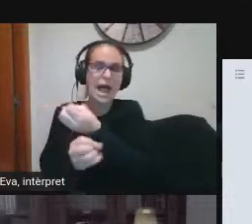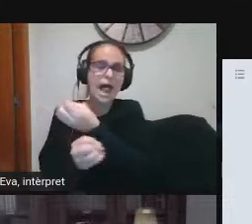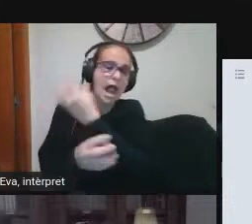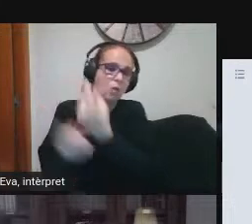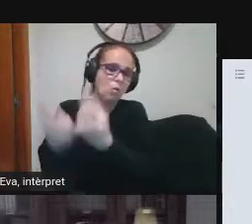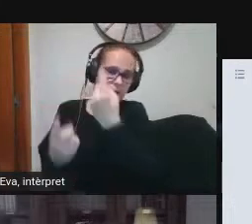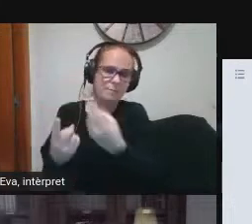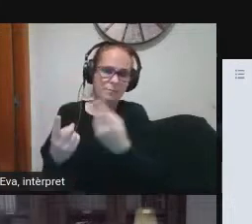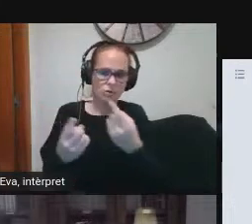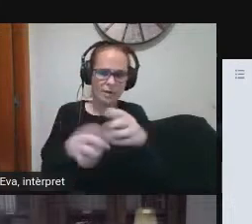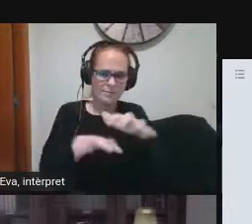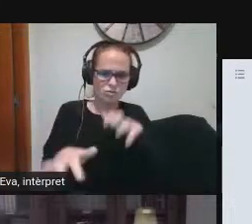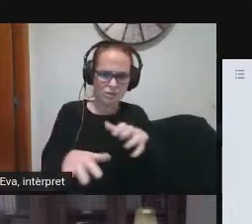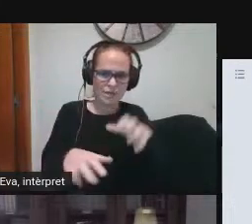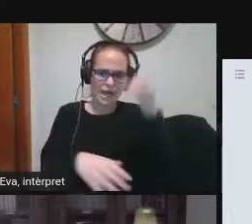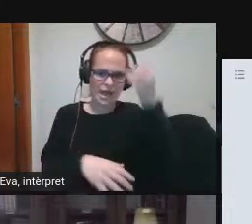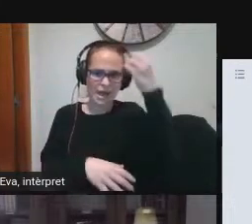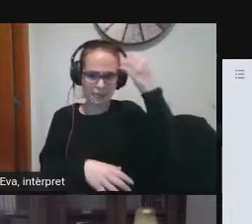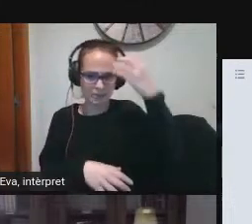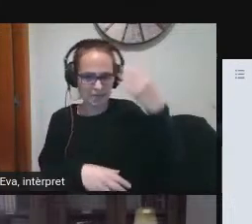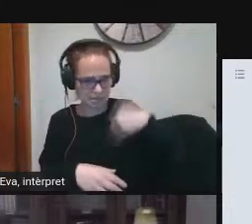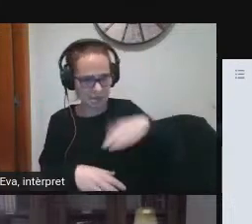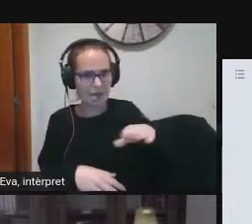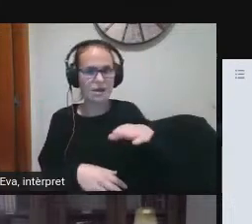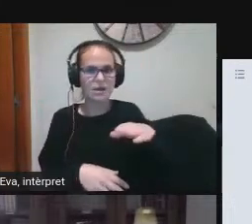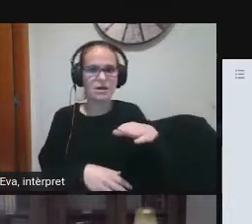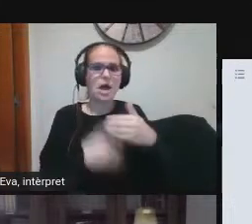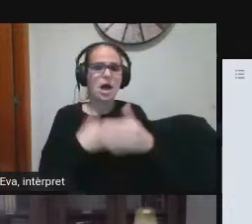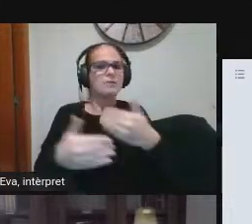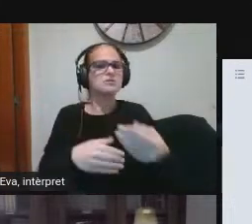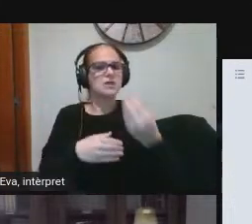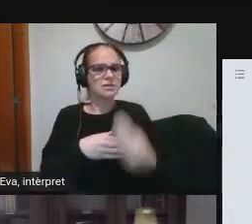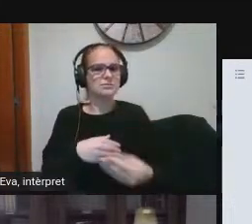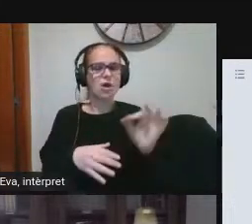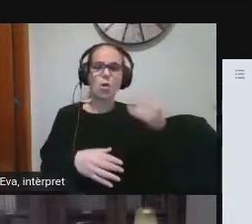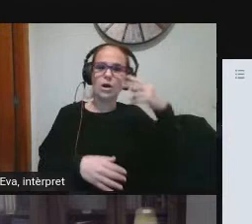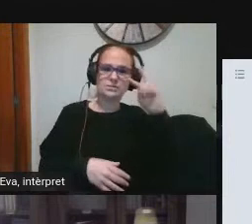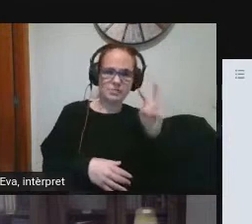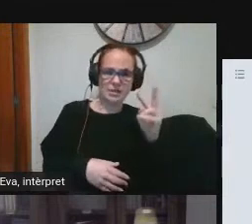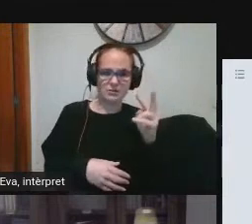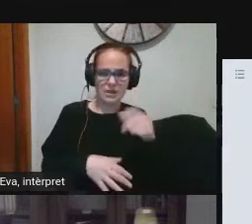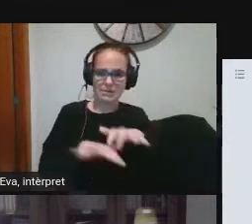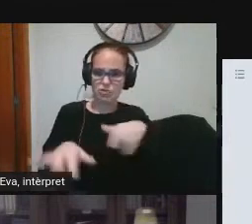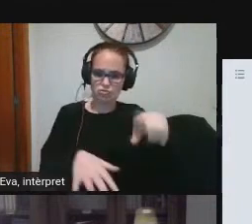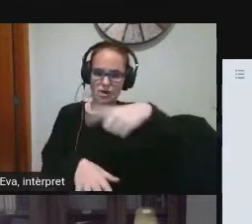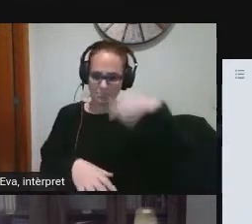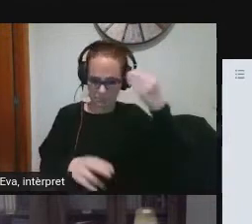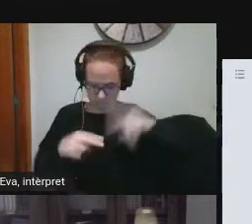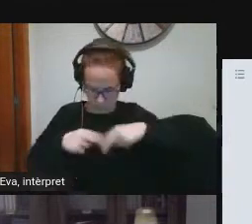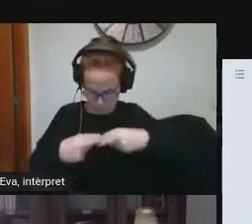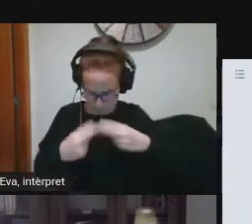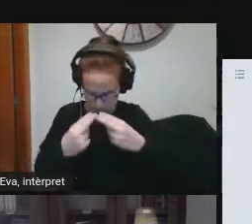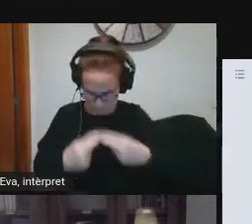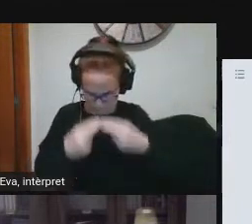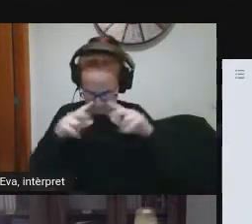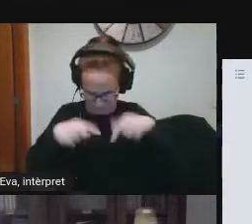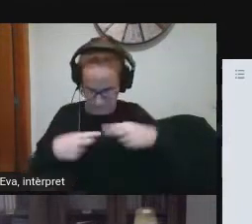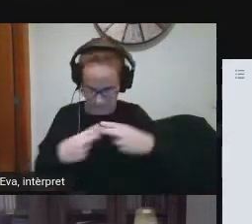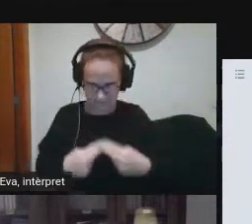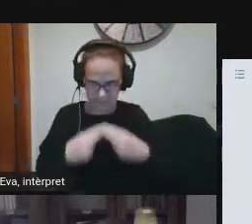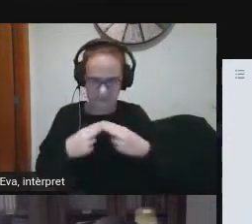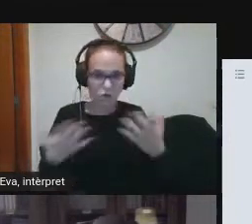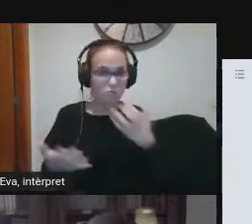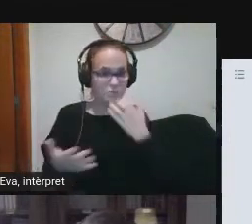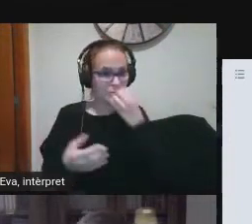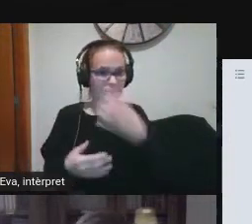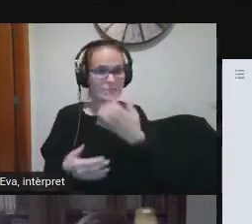tenim veus que hi ha alguns que estan en el novell la majoria us considereu aprenent avançat i expert i està molt bé de fet jo si